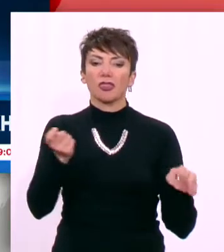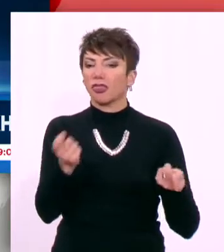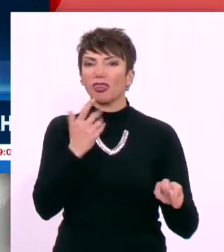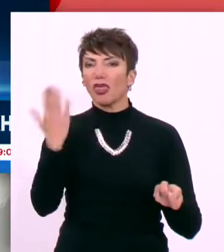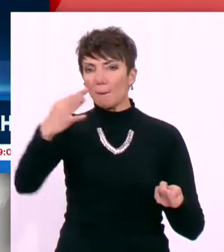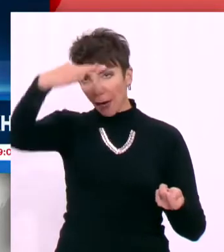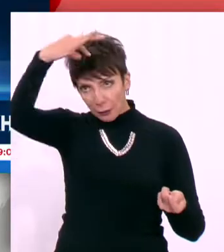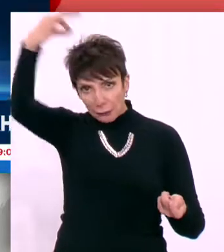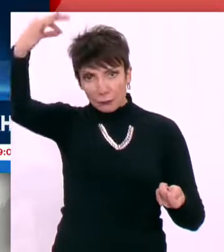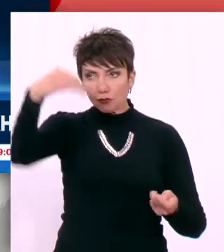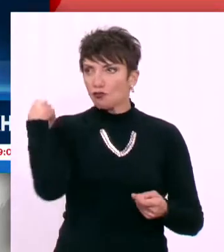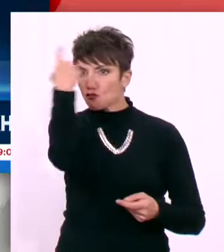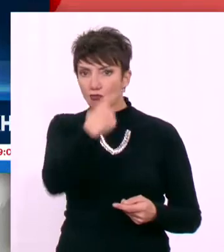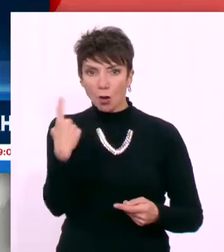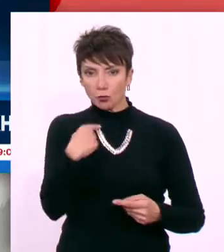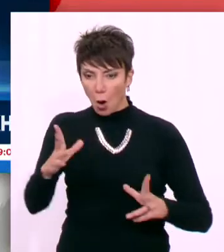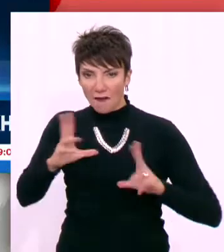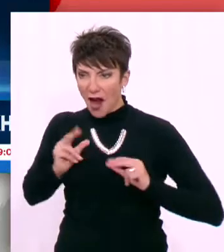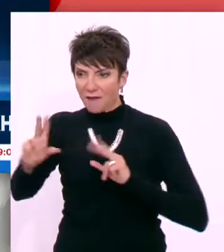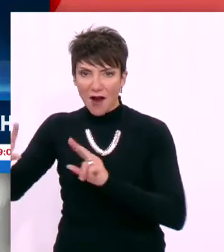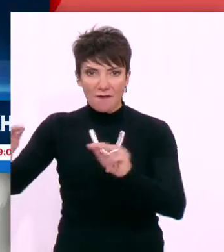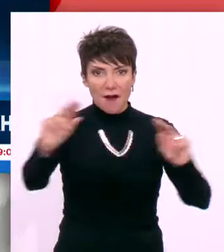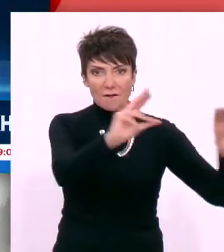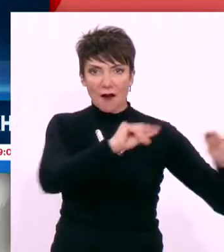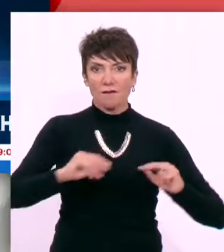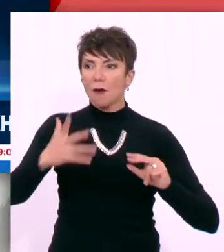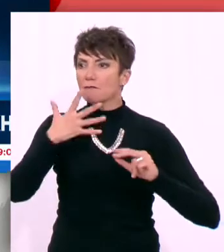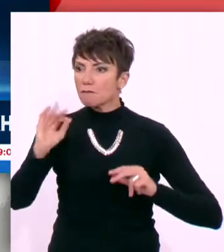κάποιος ο οποίος είναι ο επίσημος διοργανωτής. Είμαστε άνθρωποι οι οποίοι γνωριστήκανα μέσα από τις αγωνίες μας για την πατρίδα μας.